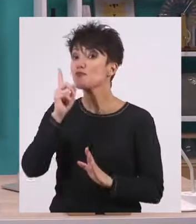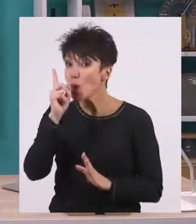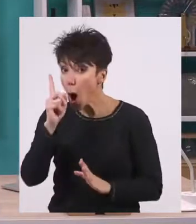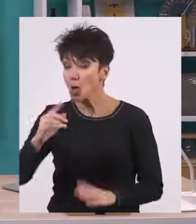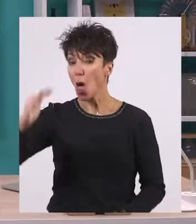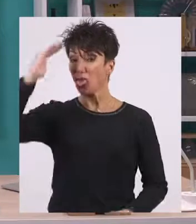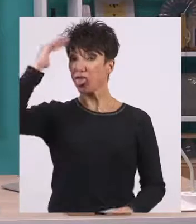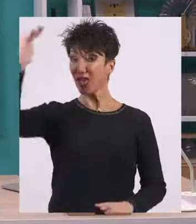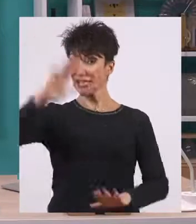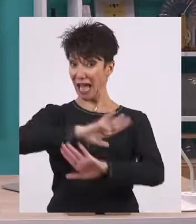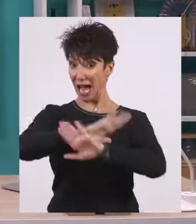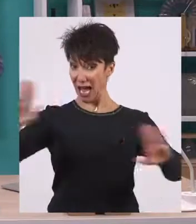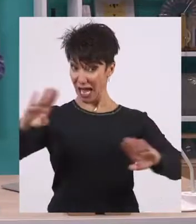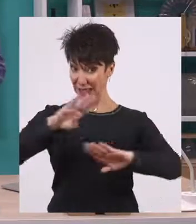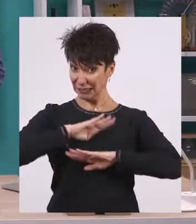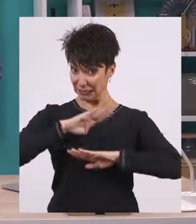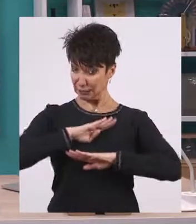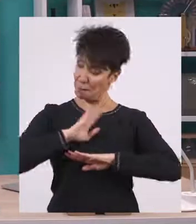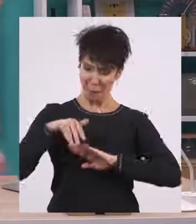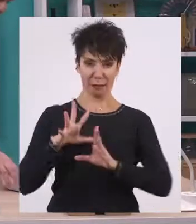όλοι τους τη στρατιωτική θητεία, την υποχρεωτική.